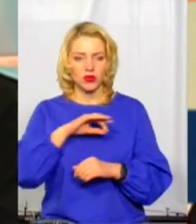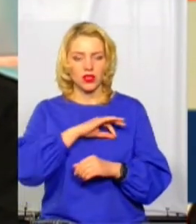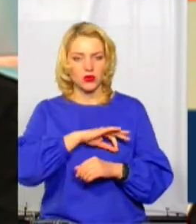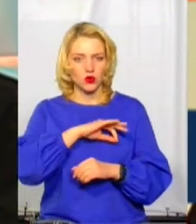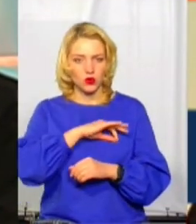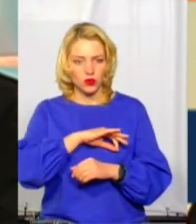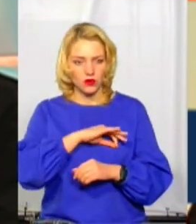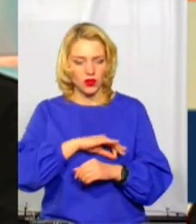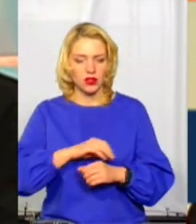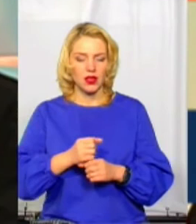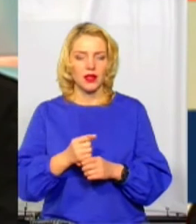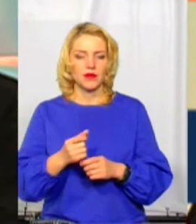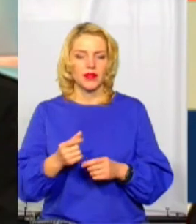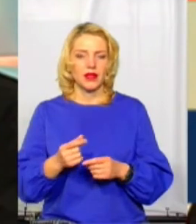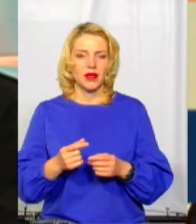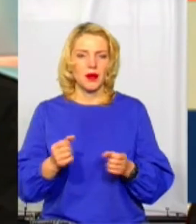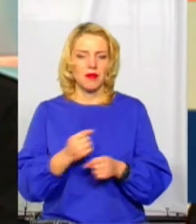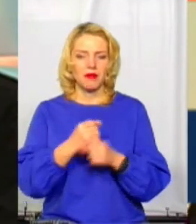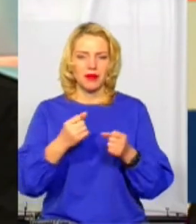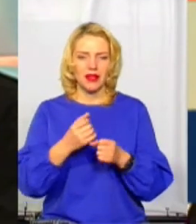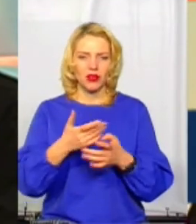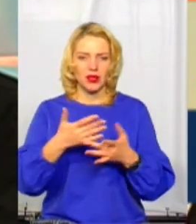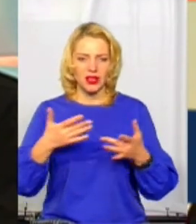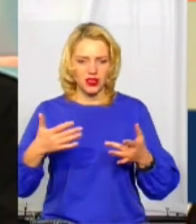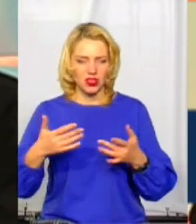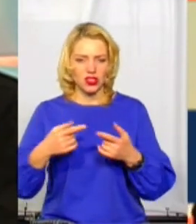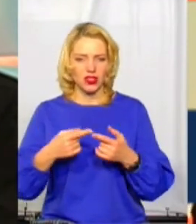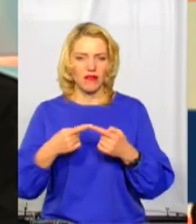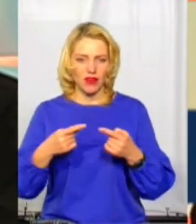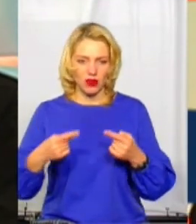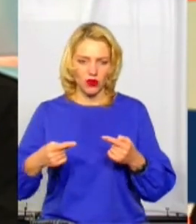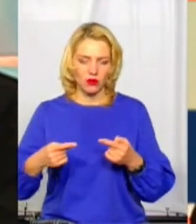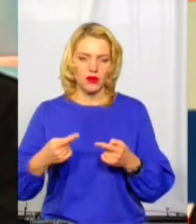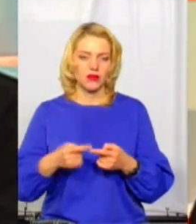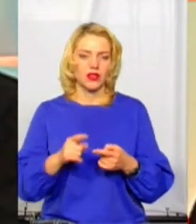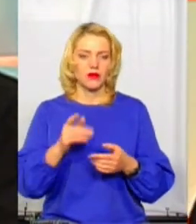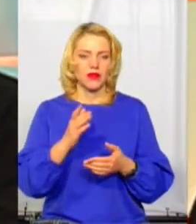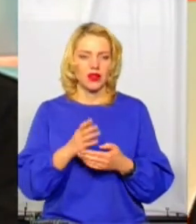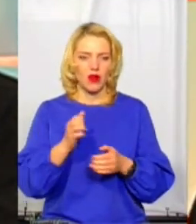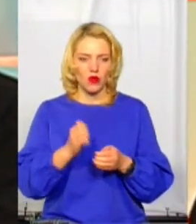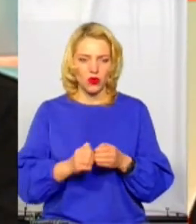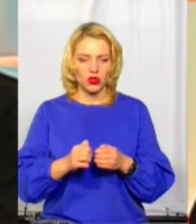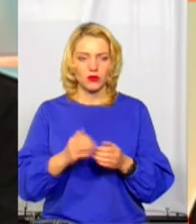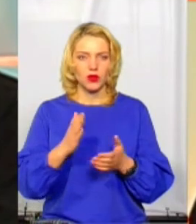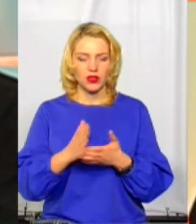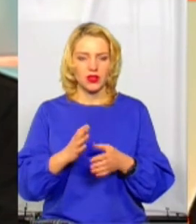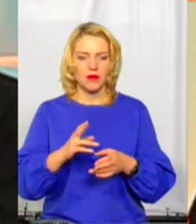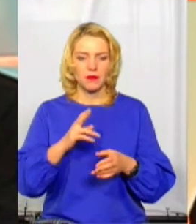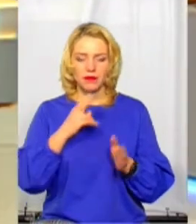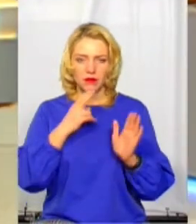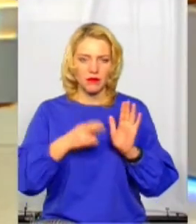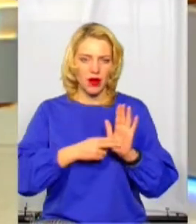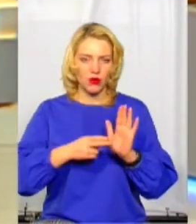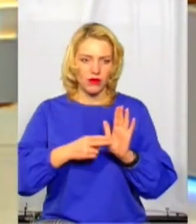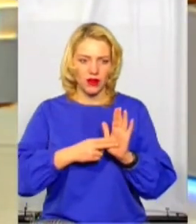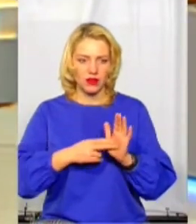піротехнічних виробів в громадських місцях, воно фактично заборонено. Є на кожному піротехнічному виробі маркування. що ми